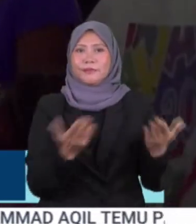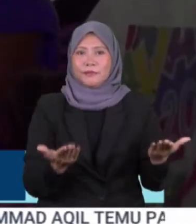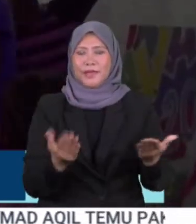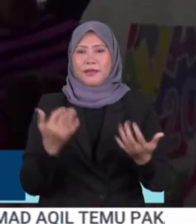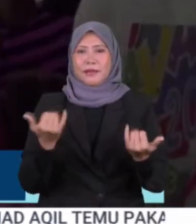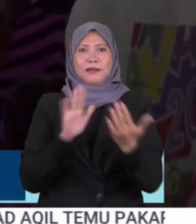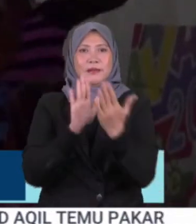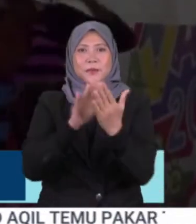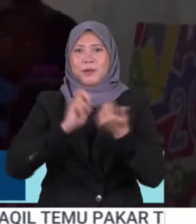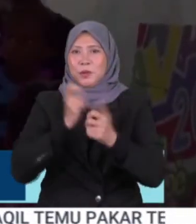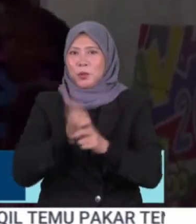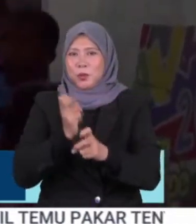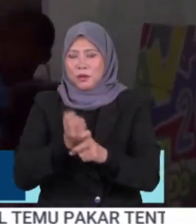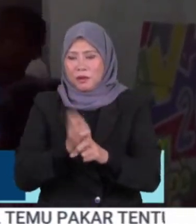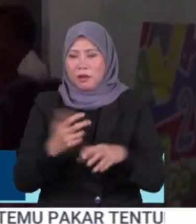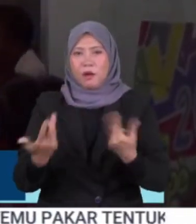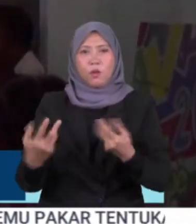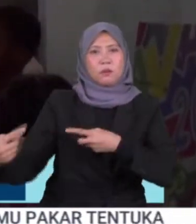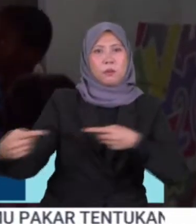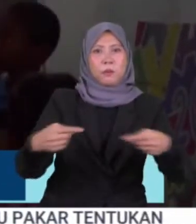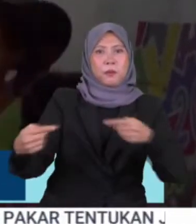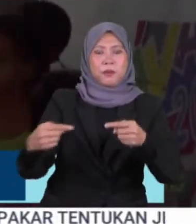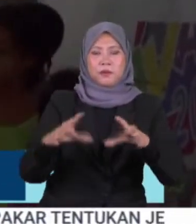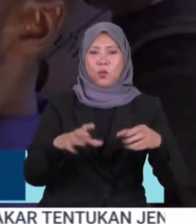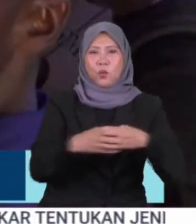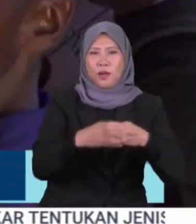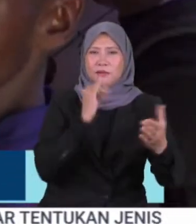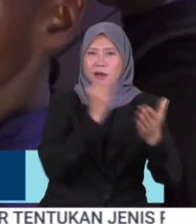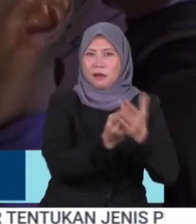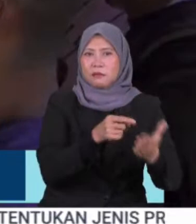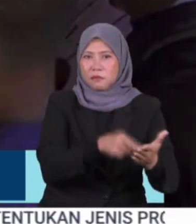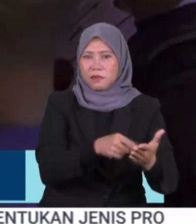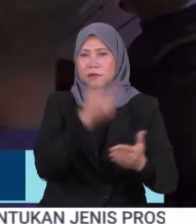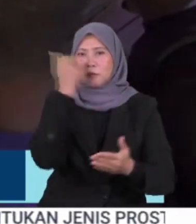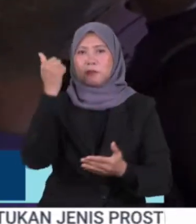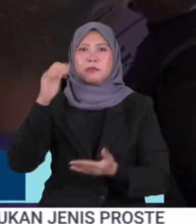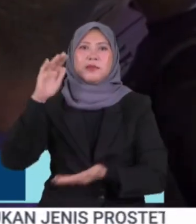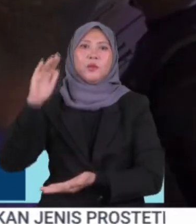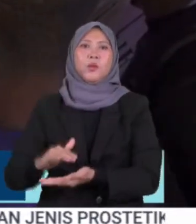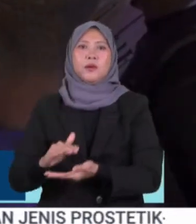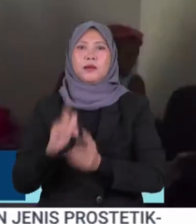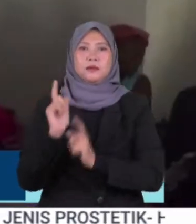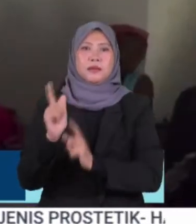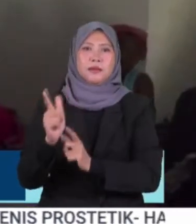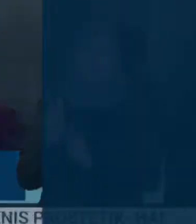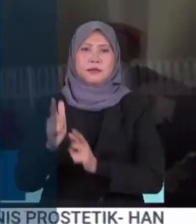berdepan kesukaran mengekang serangan geng berkenaan kerana kekurangan senjata